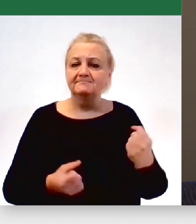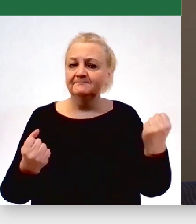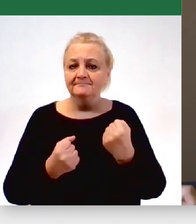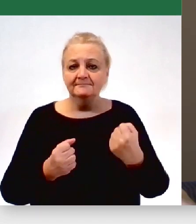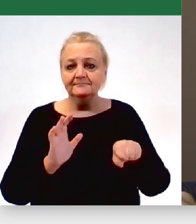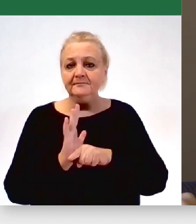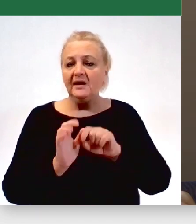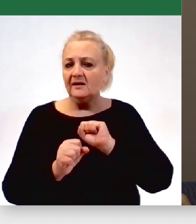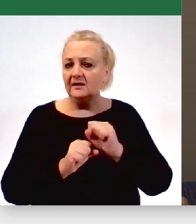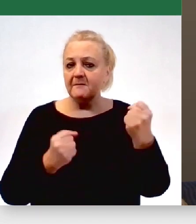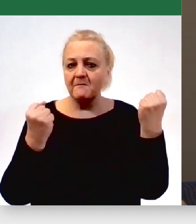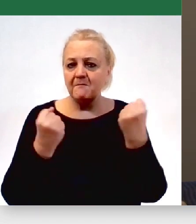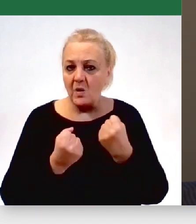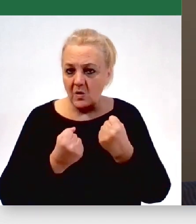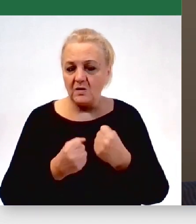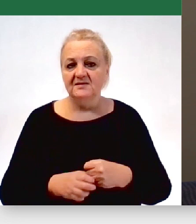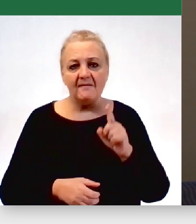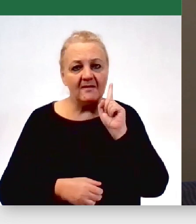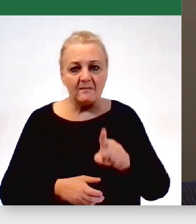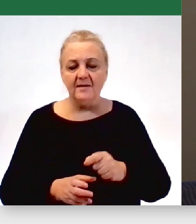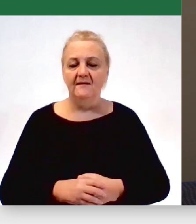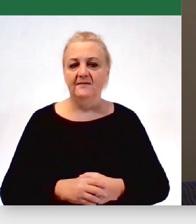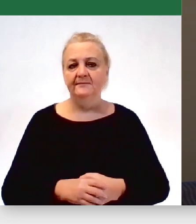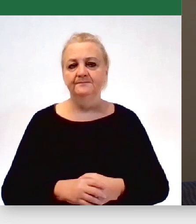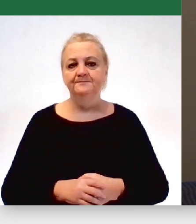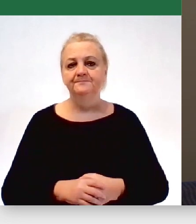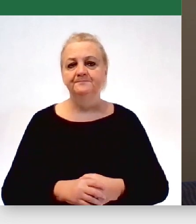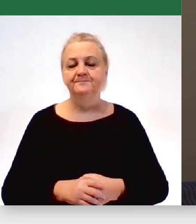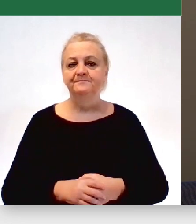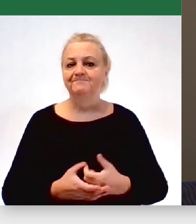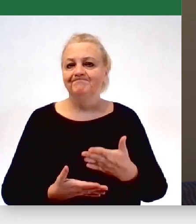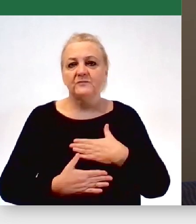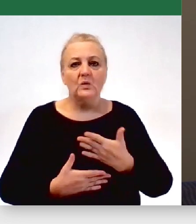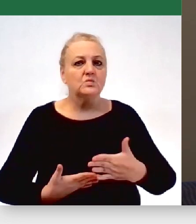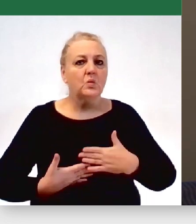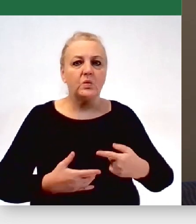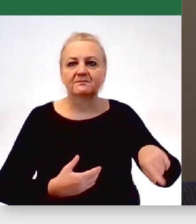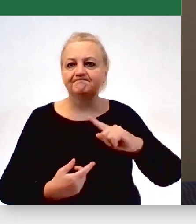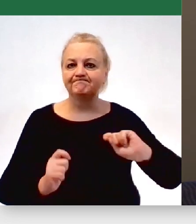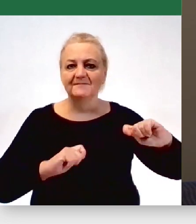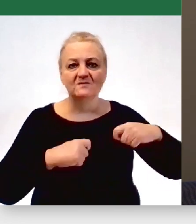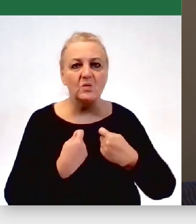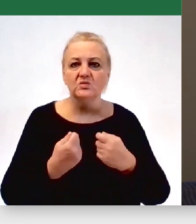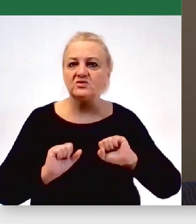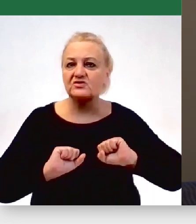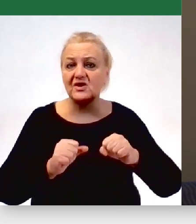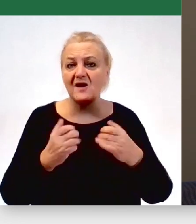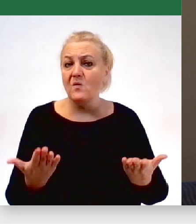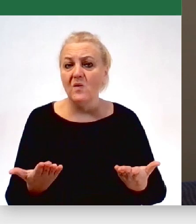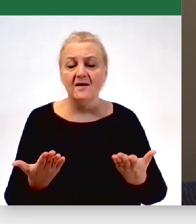dotkliwie, jak można sobie to wyobrazić, wymusza na nas działania, które